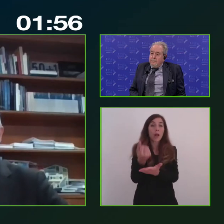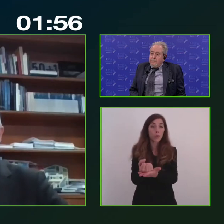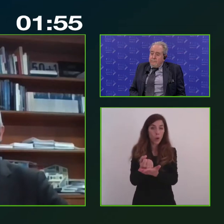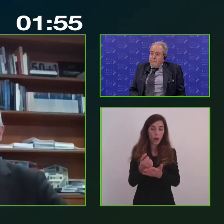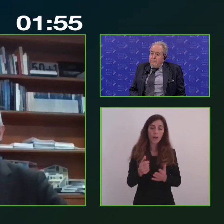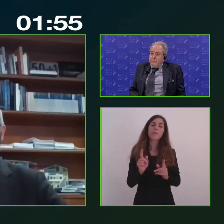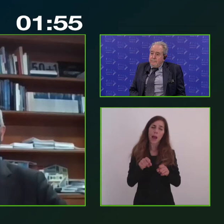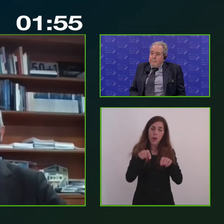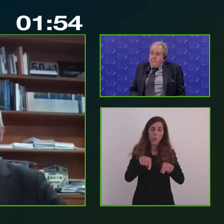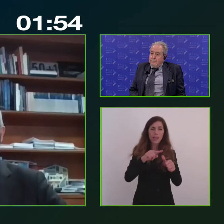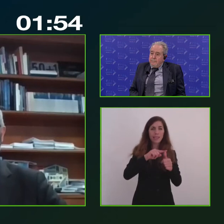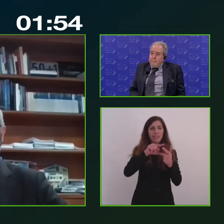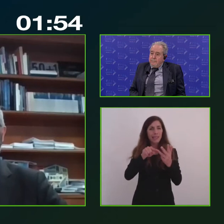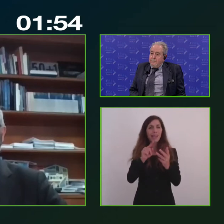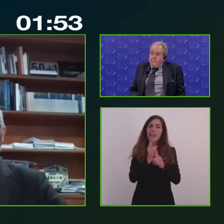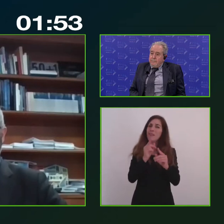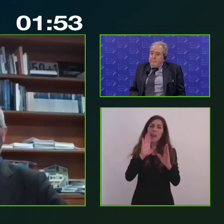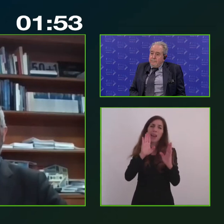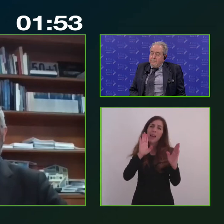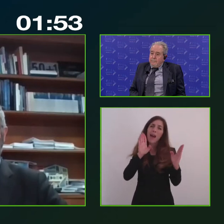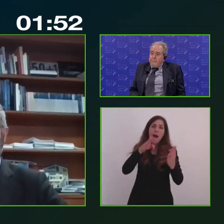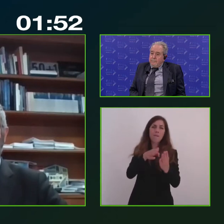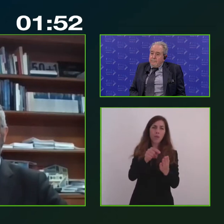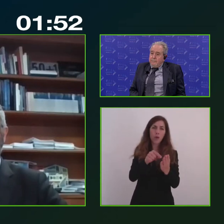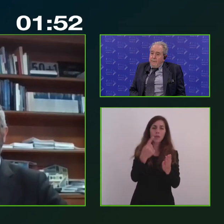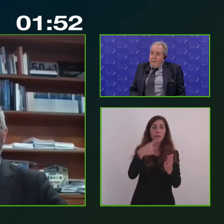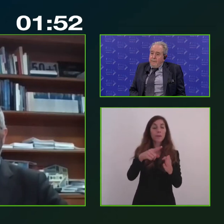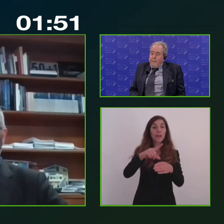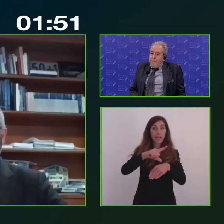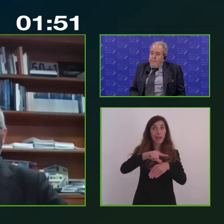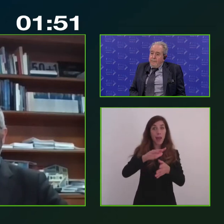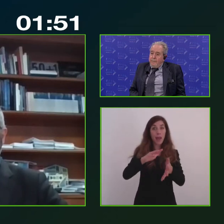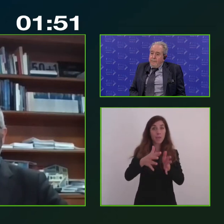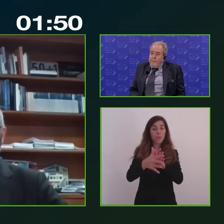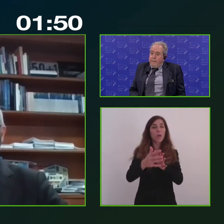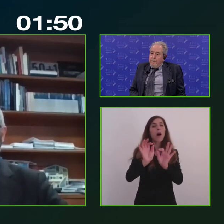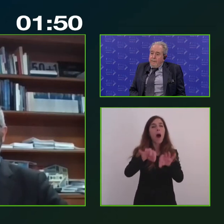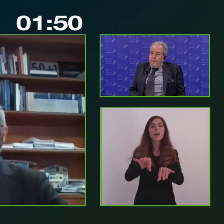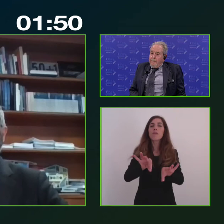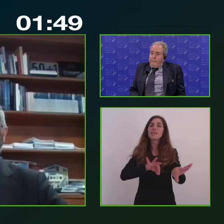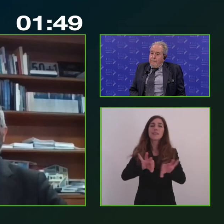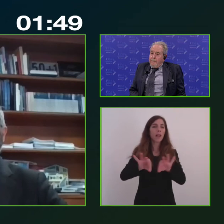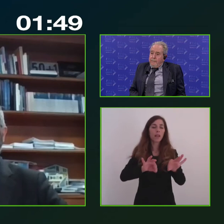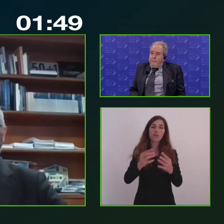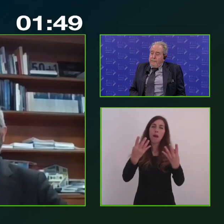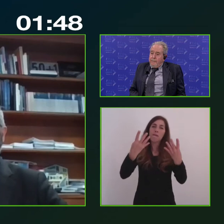affrontati nel corso del tempo per avere una strategia che funzioni e che porti